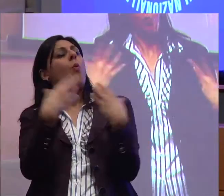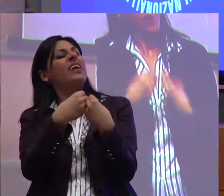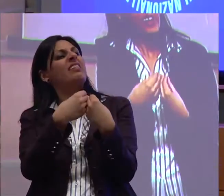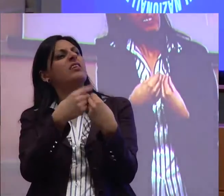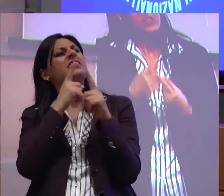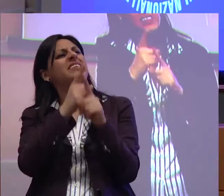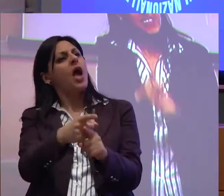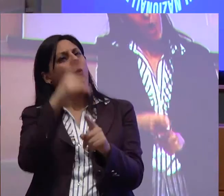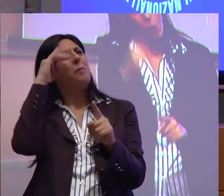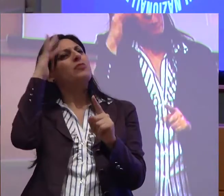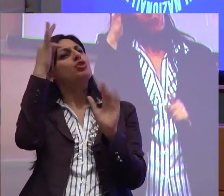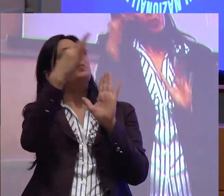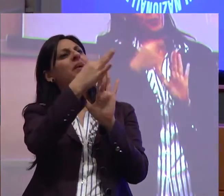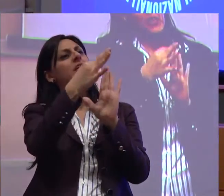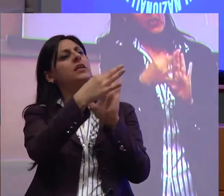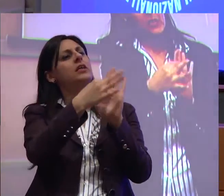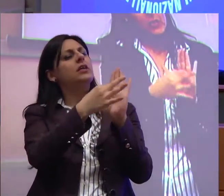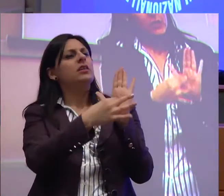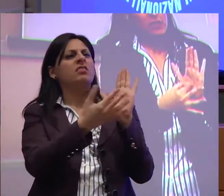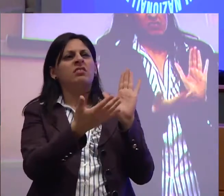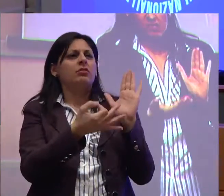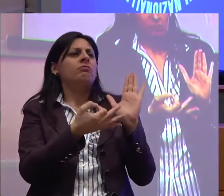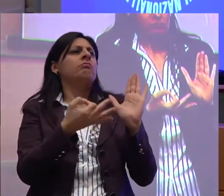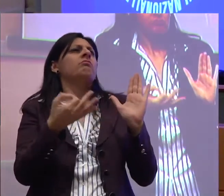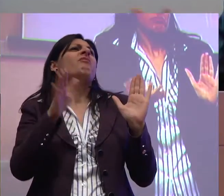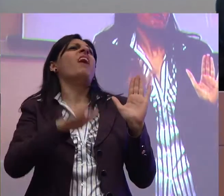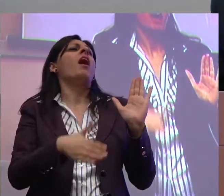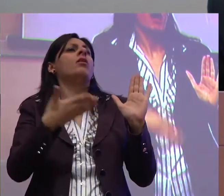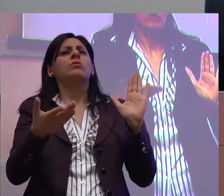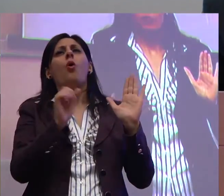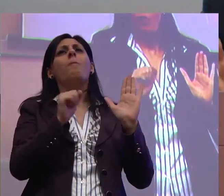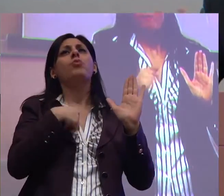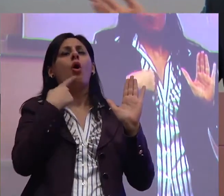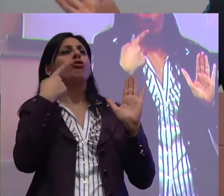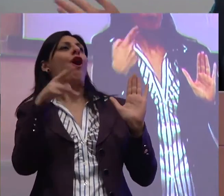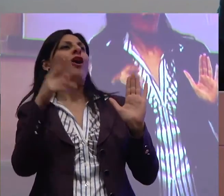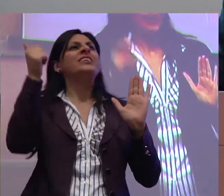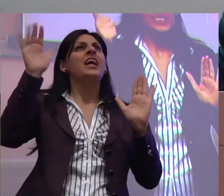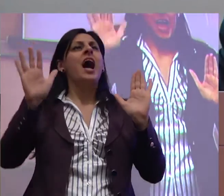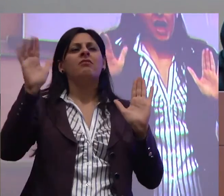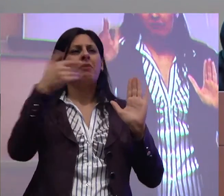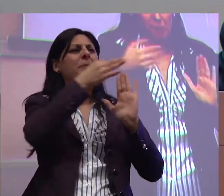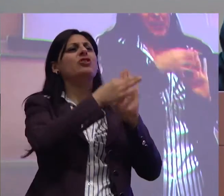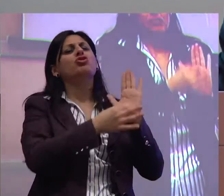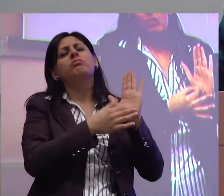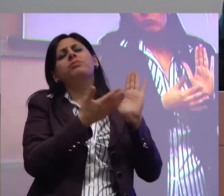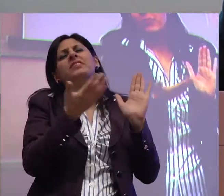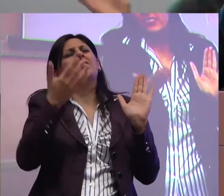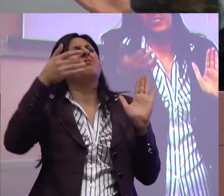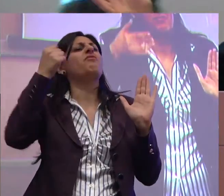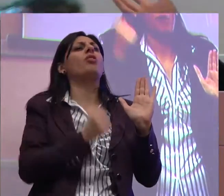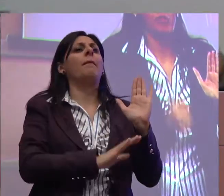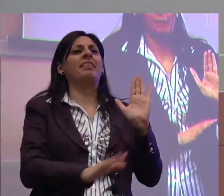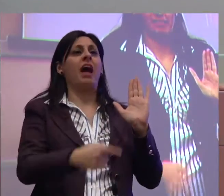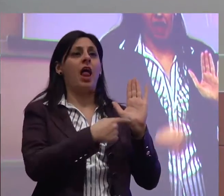principi chiaramente inconfutabili, principi che con noi, con voi condividiamo, il percorso fatto